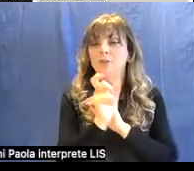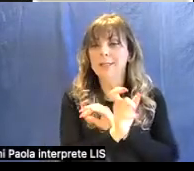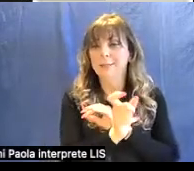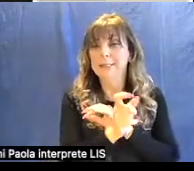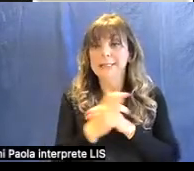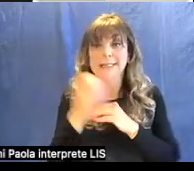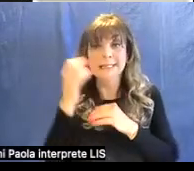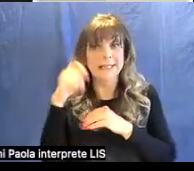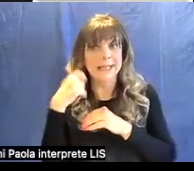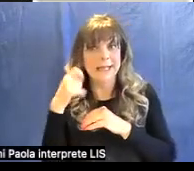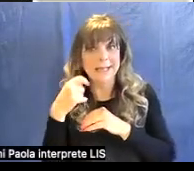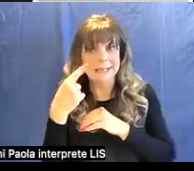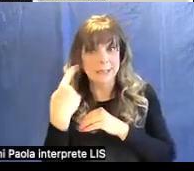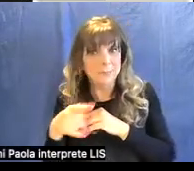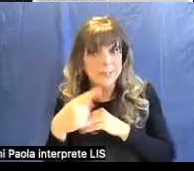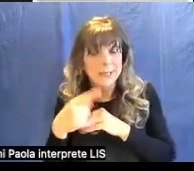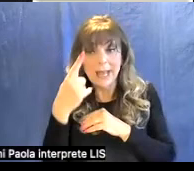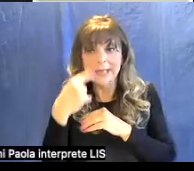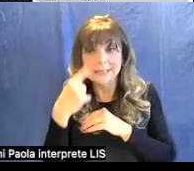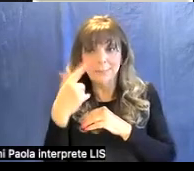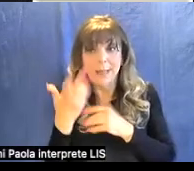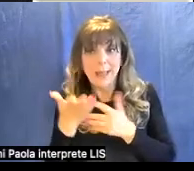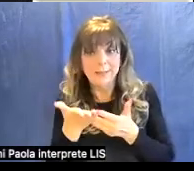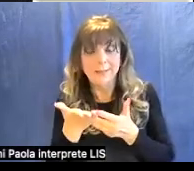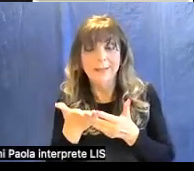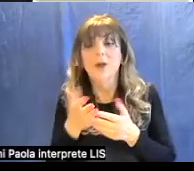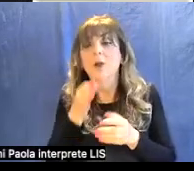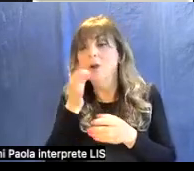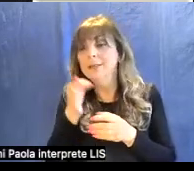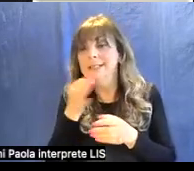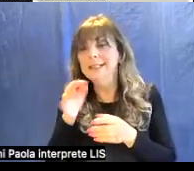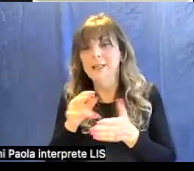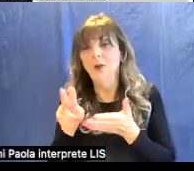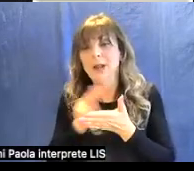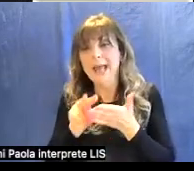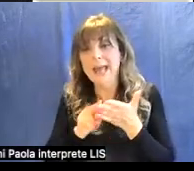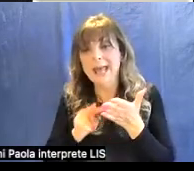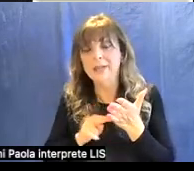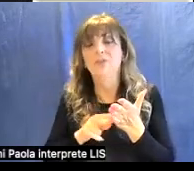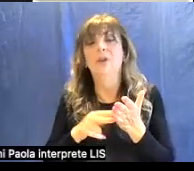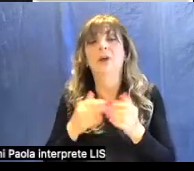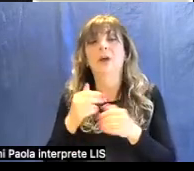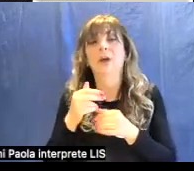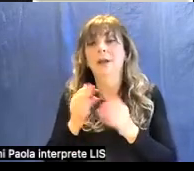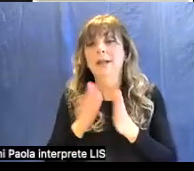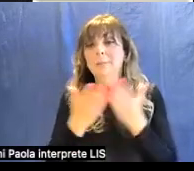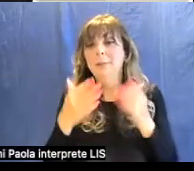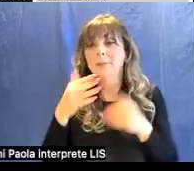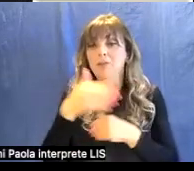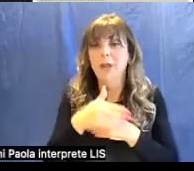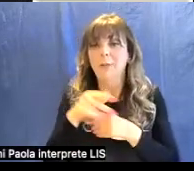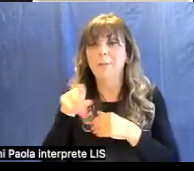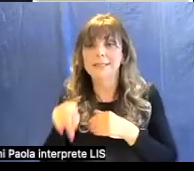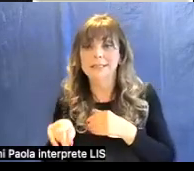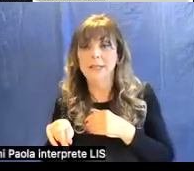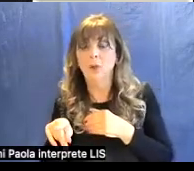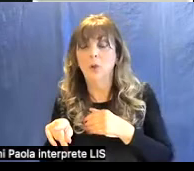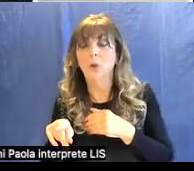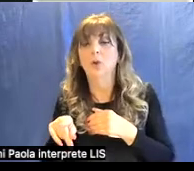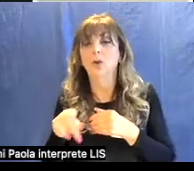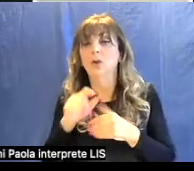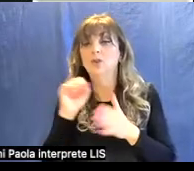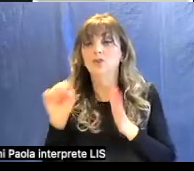interessano questi aspetti vi vi consiglio di leggere i libri di Michel Pastorot che è questo storico